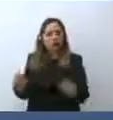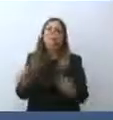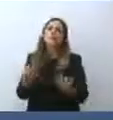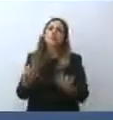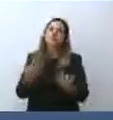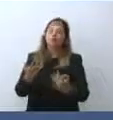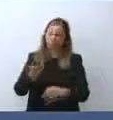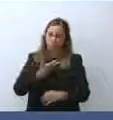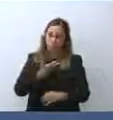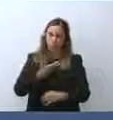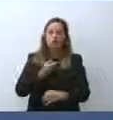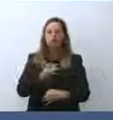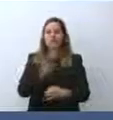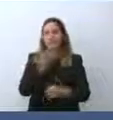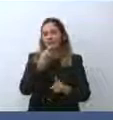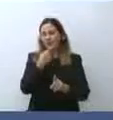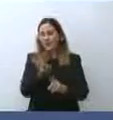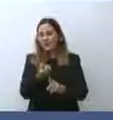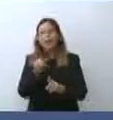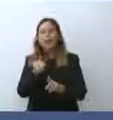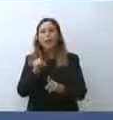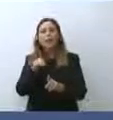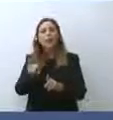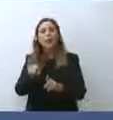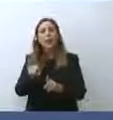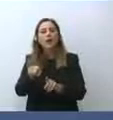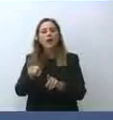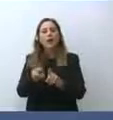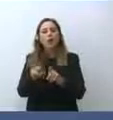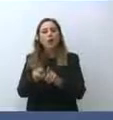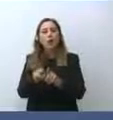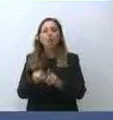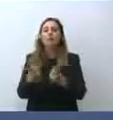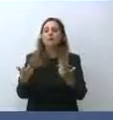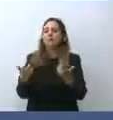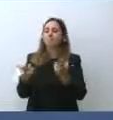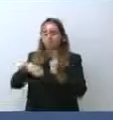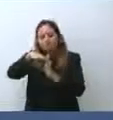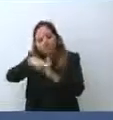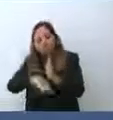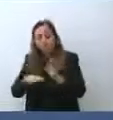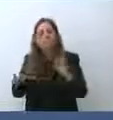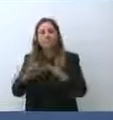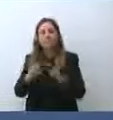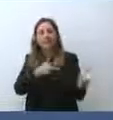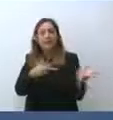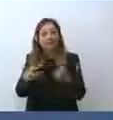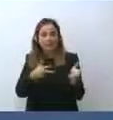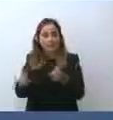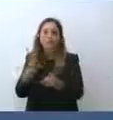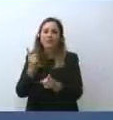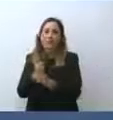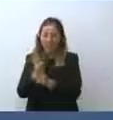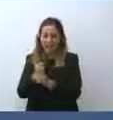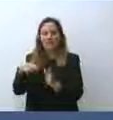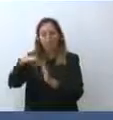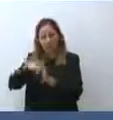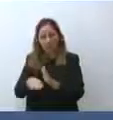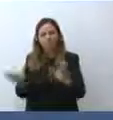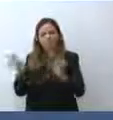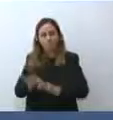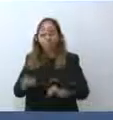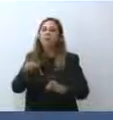voglio dire per quanto riguarda la preparazione concernente i trasporti. Anche su questo Biesto Giovannini dirà